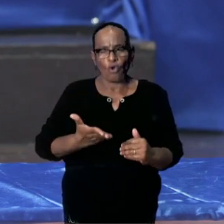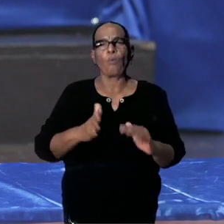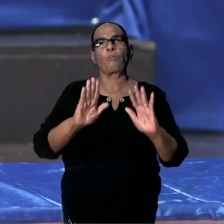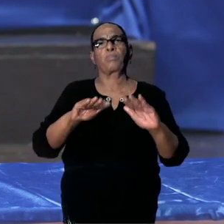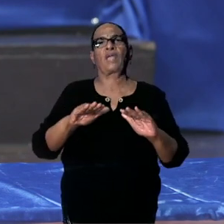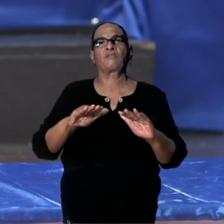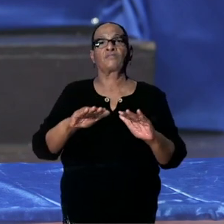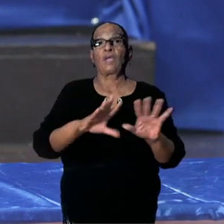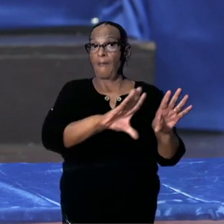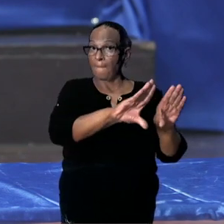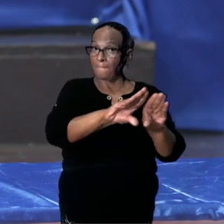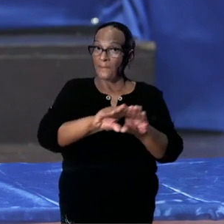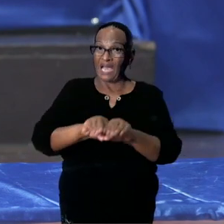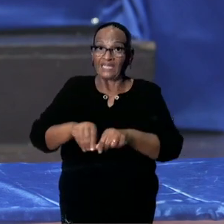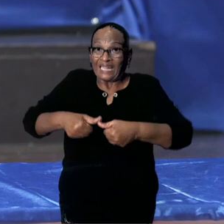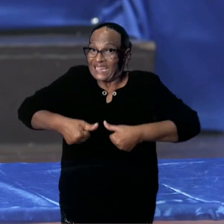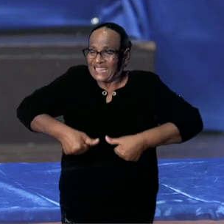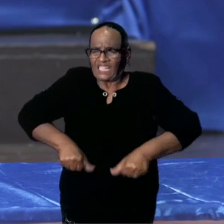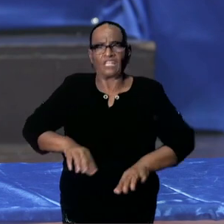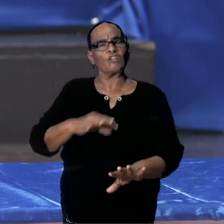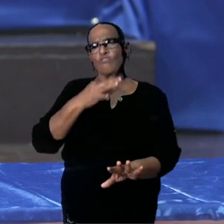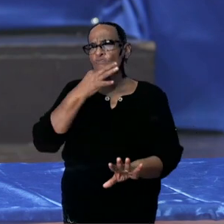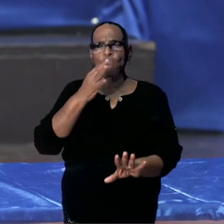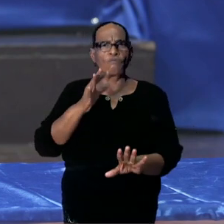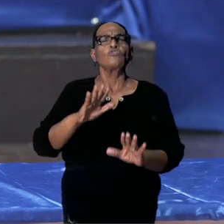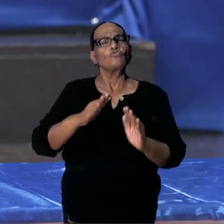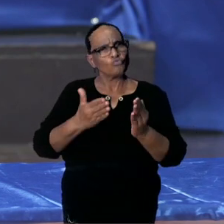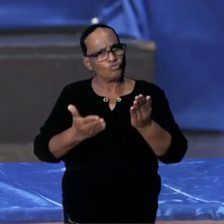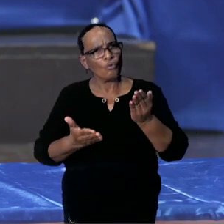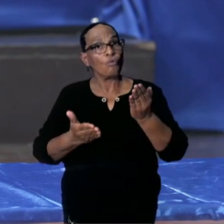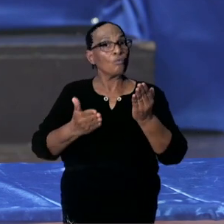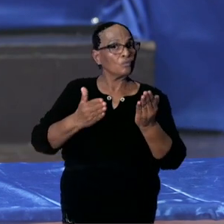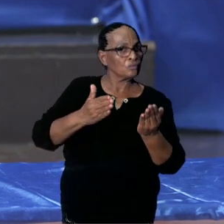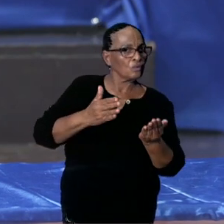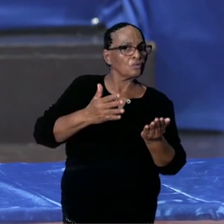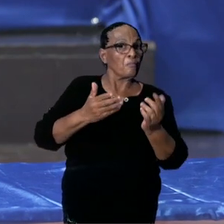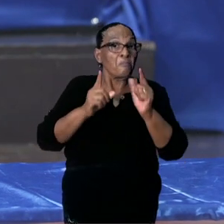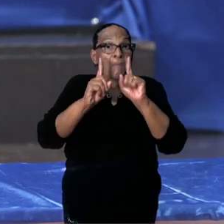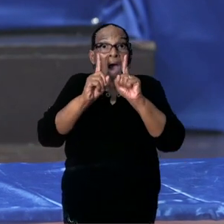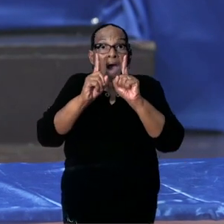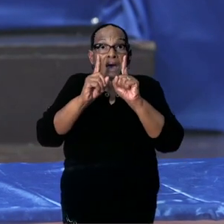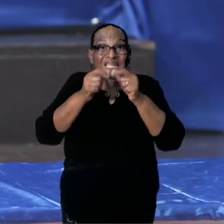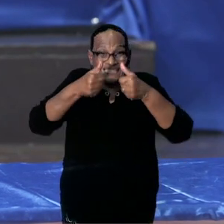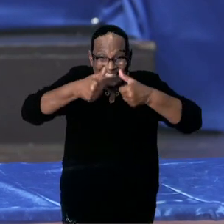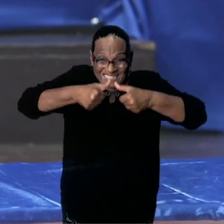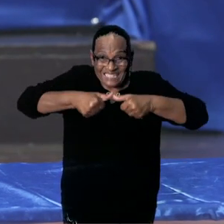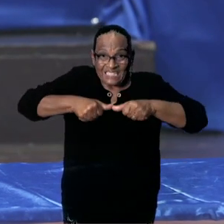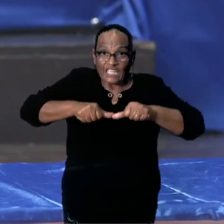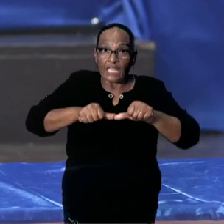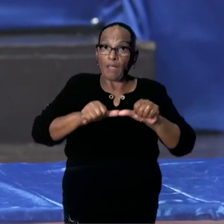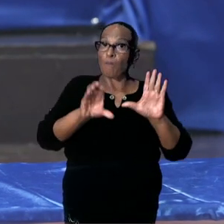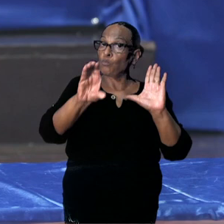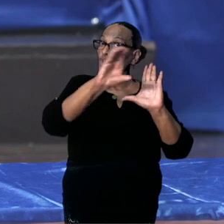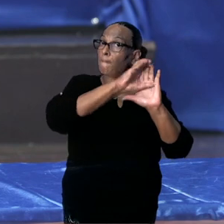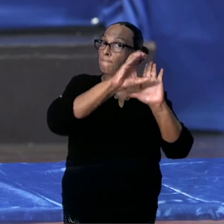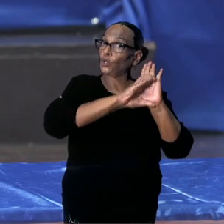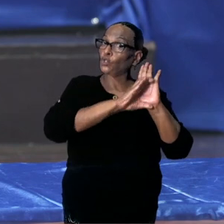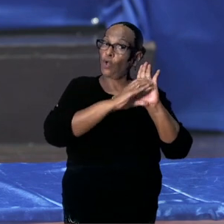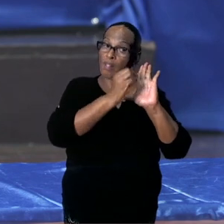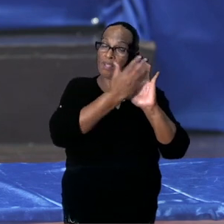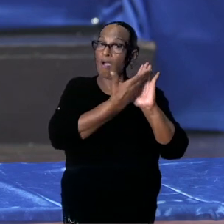scherpen of in stand te houden. Maar wel onder strikte naleving van de protocollen